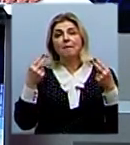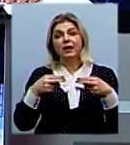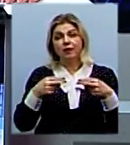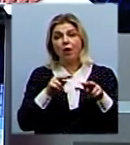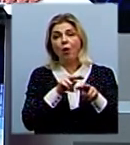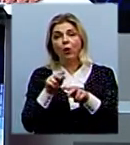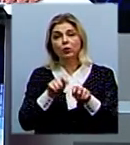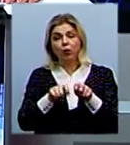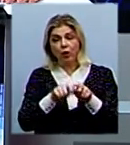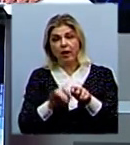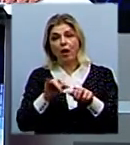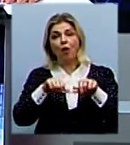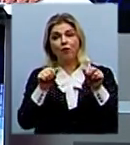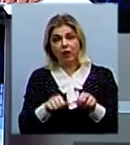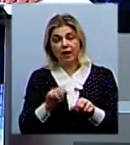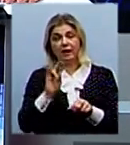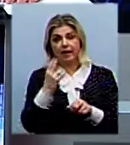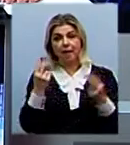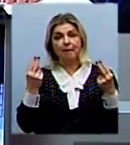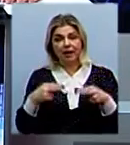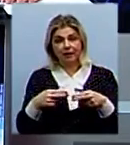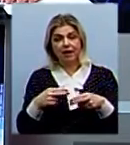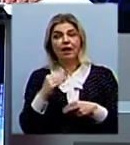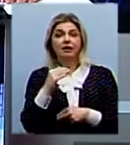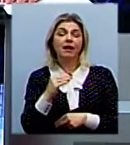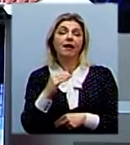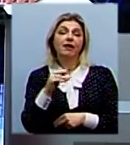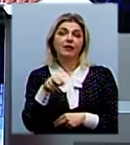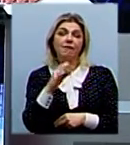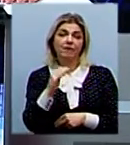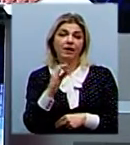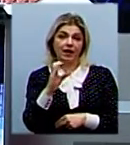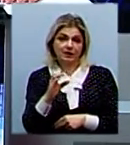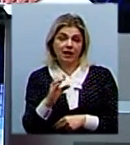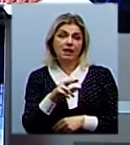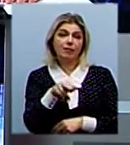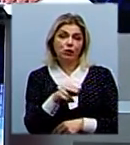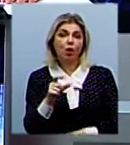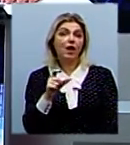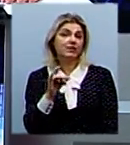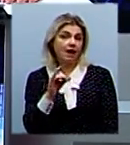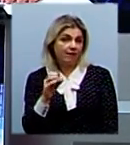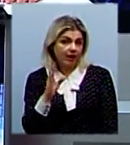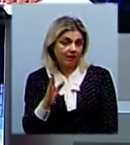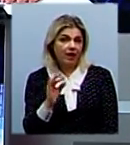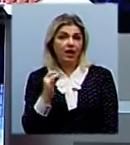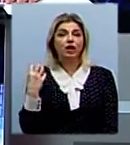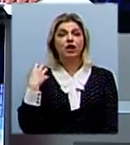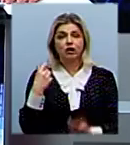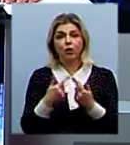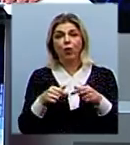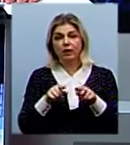контролю та оформлення Миколаївської митниці ДФС Дмитром Євстаф'євим та начальником відділу